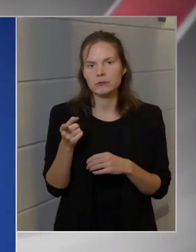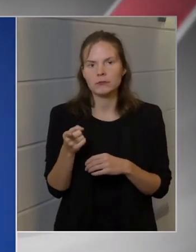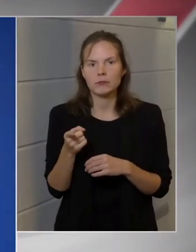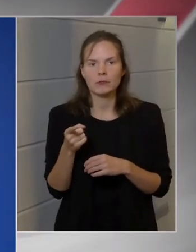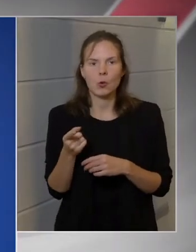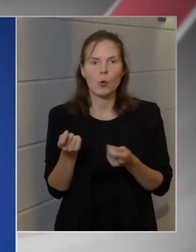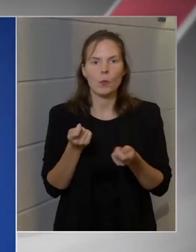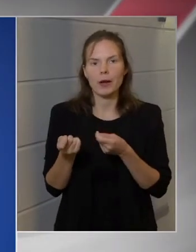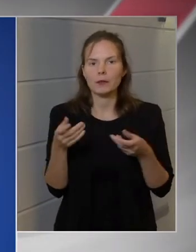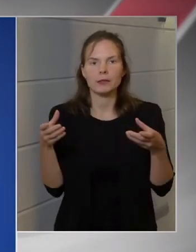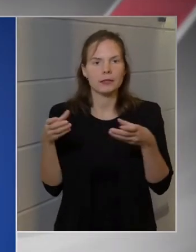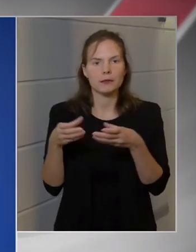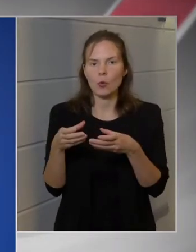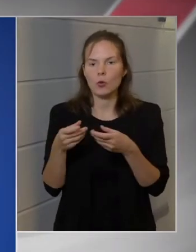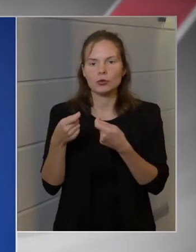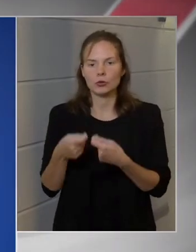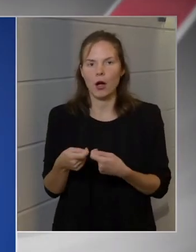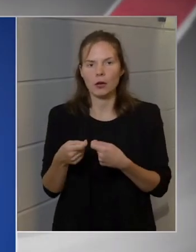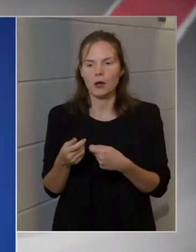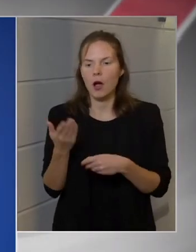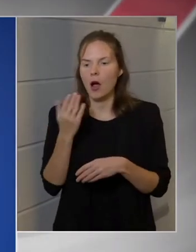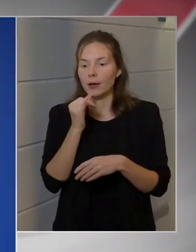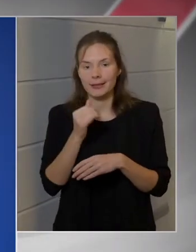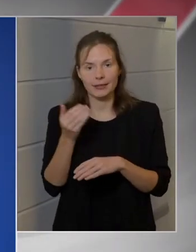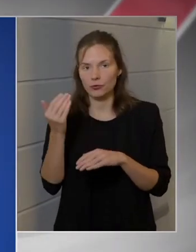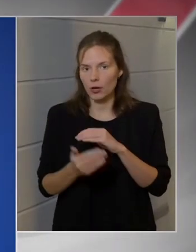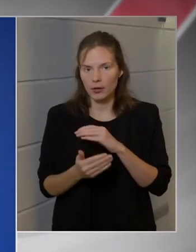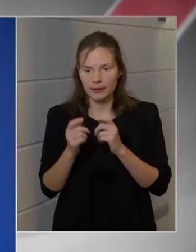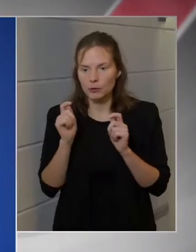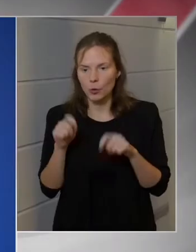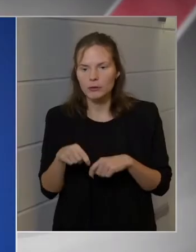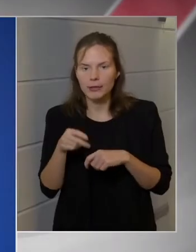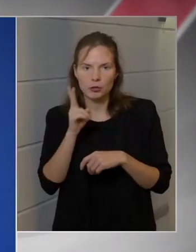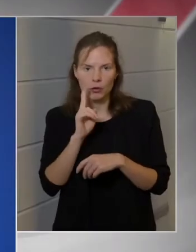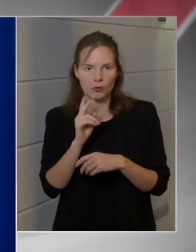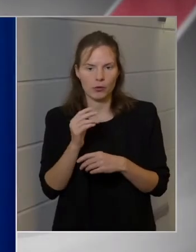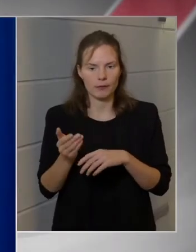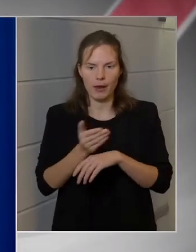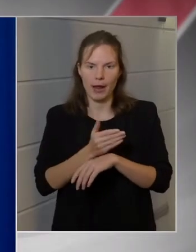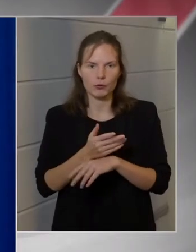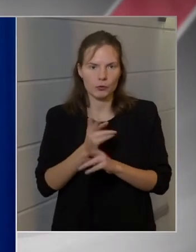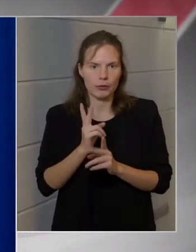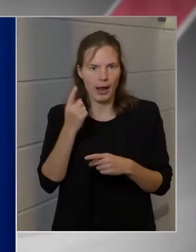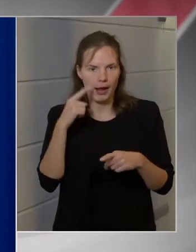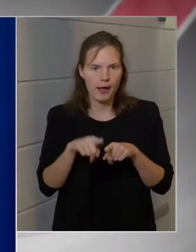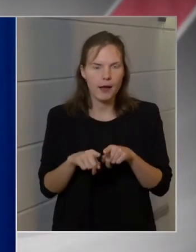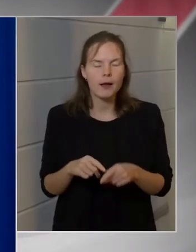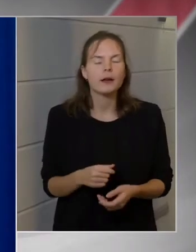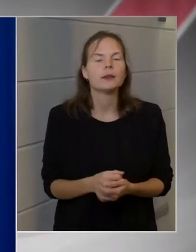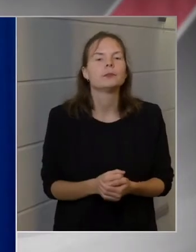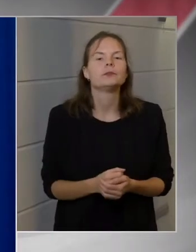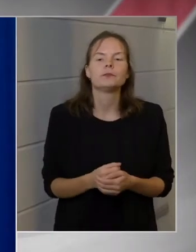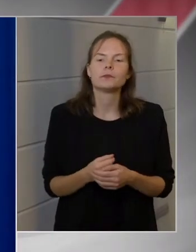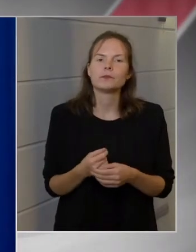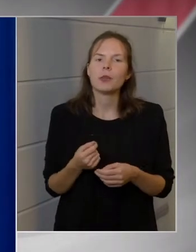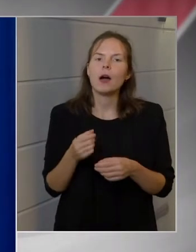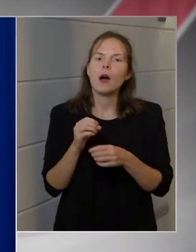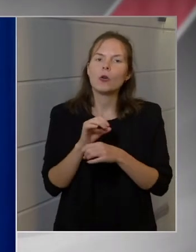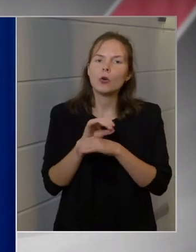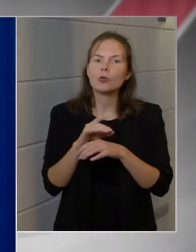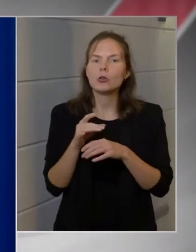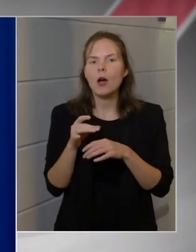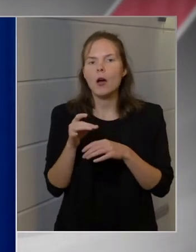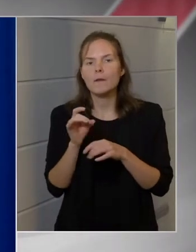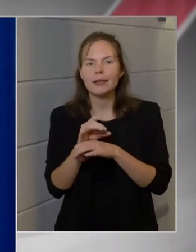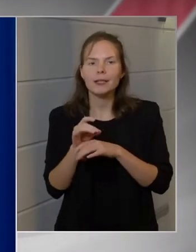az addig, amíg új döntés nem születik, az a helyes, hogyha ahhoz tartja magát, nem ilyen döntésen jött a kormányhoz. Maga a koronavírus sajtóközpont is azt